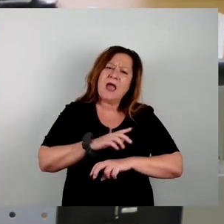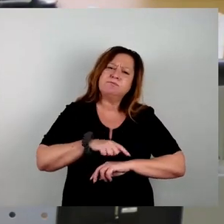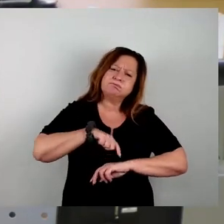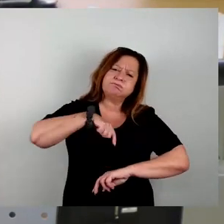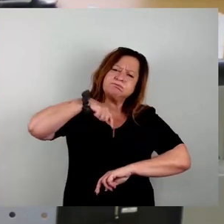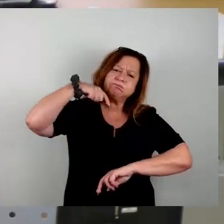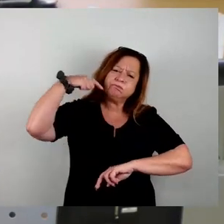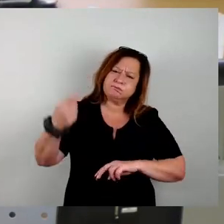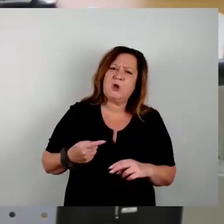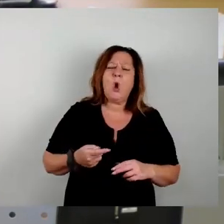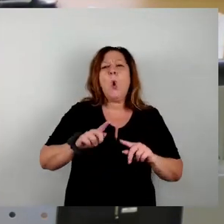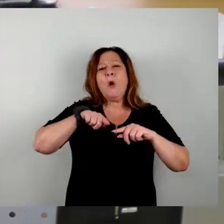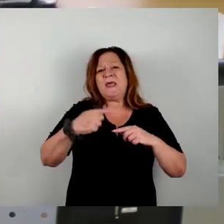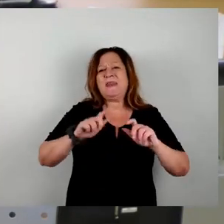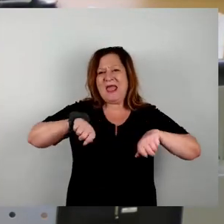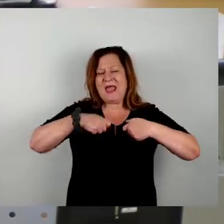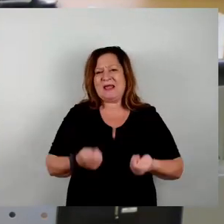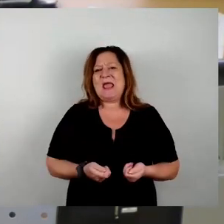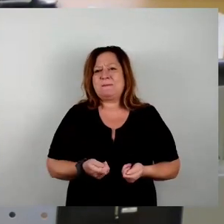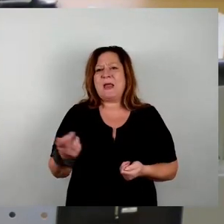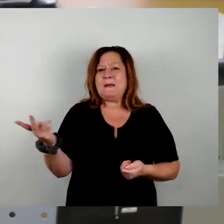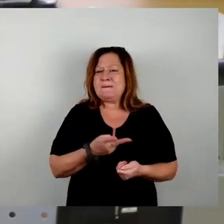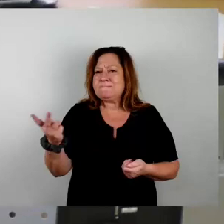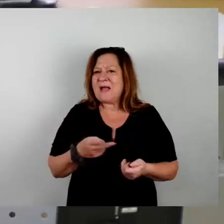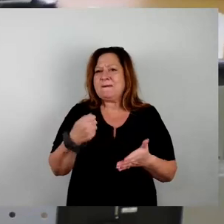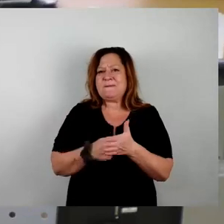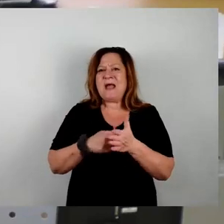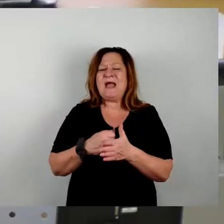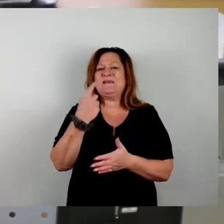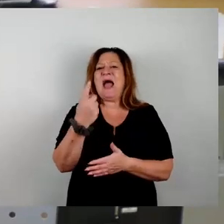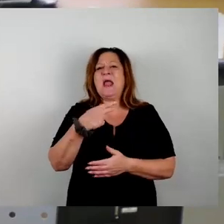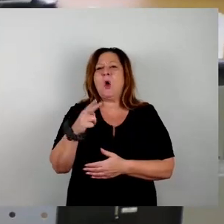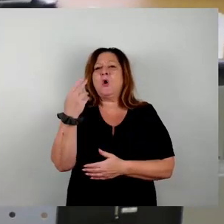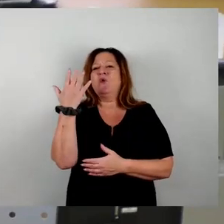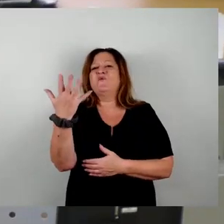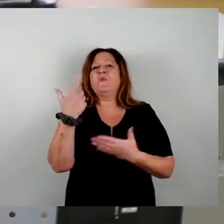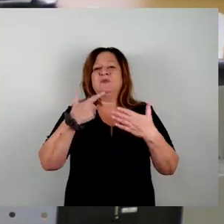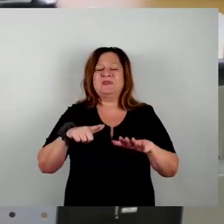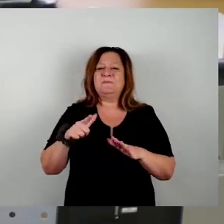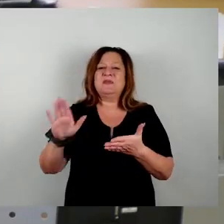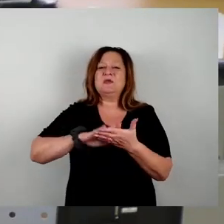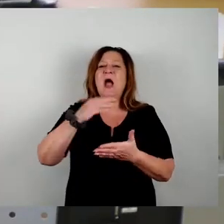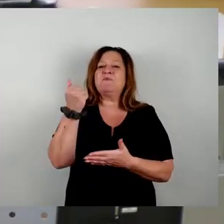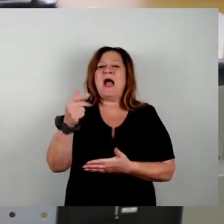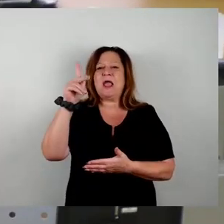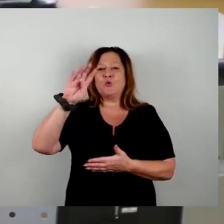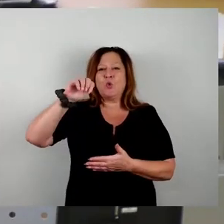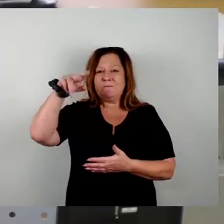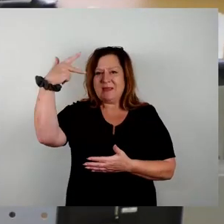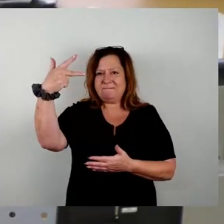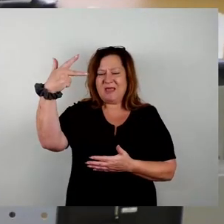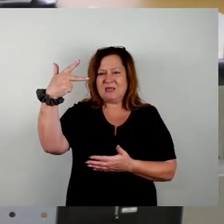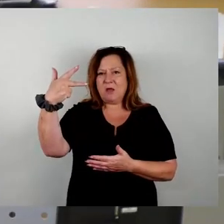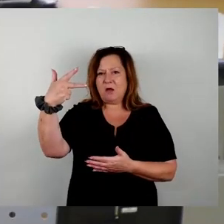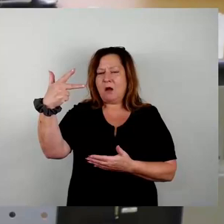dazu geführt, dass man sich auf einen Preis von 1,75 Euro pro Kubikmeter verständigt hat. Und man muss im